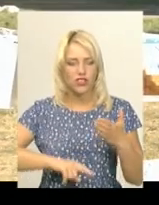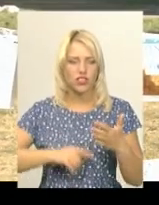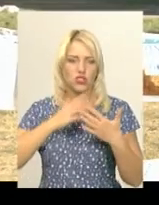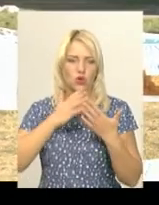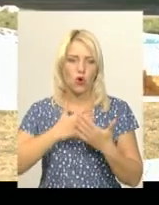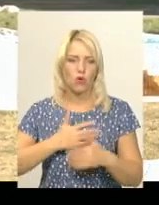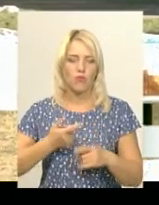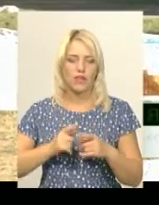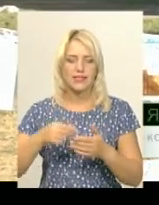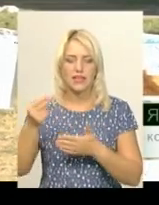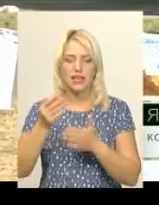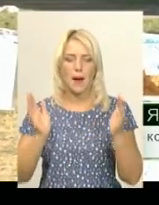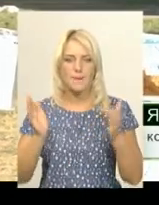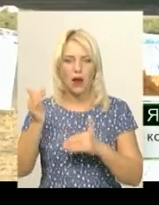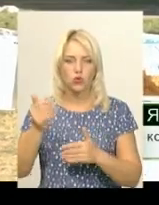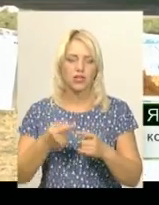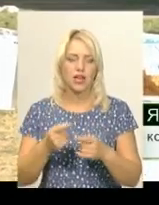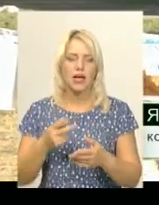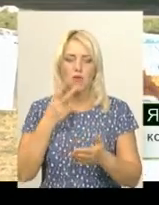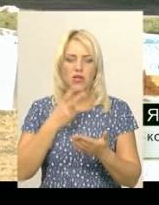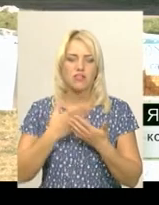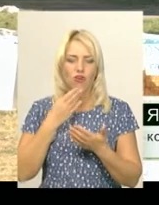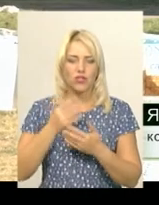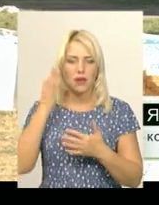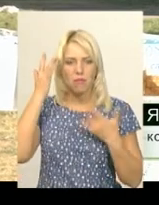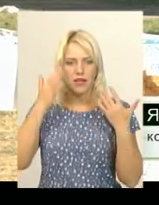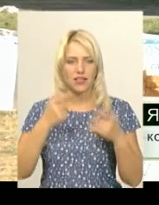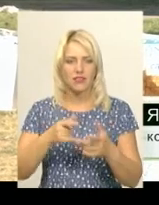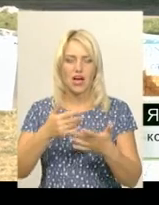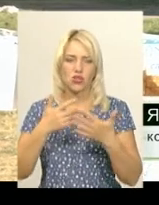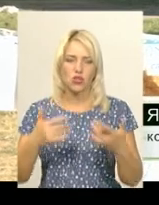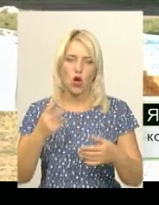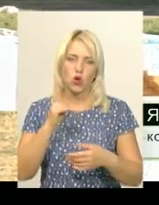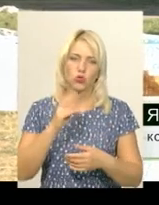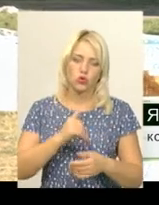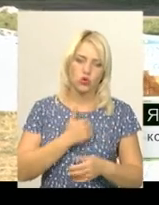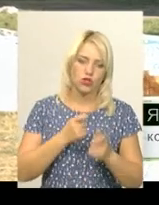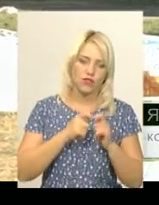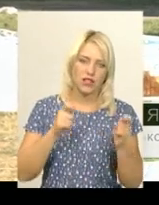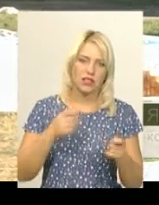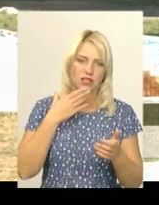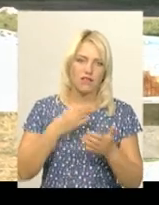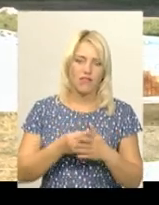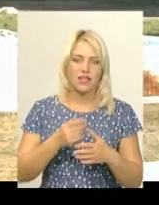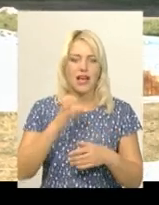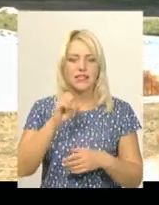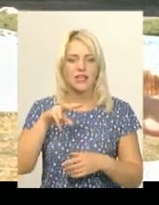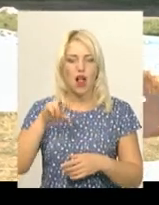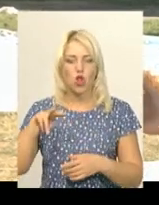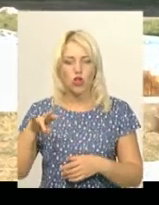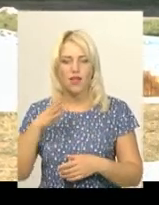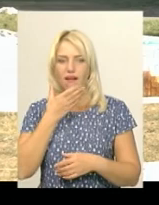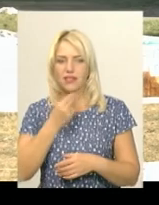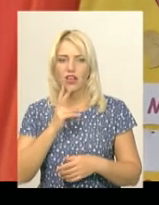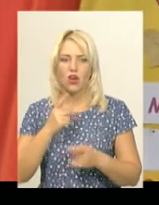цих малюнках діти зобразили свої мрії. Вони в них найрізноманітніші. Одні хочуть відкрити власний салон краси, інші –